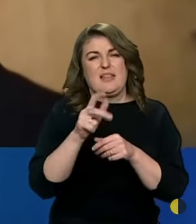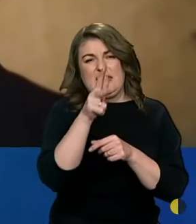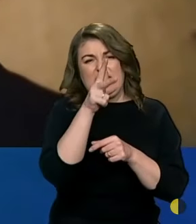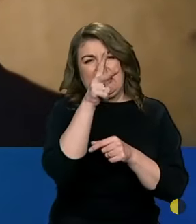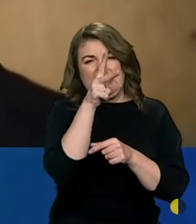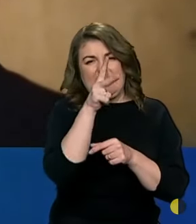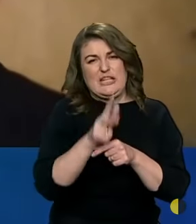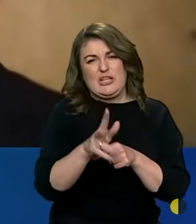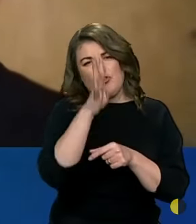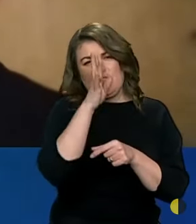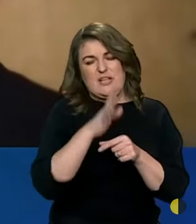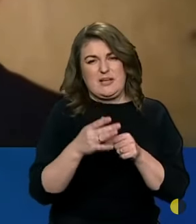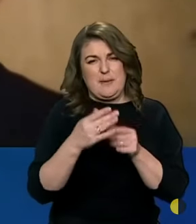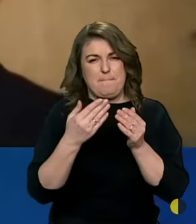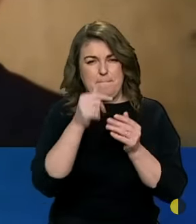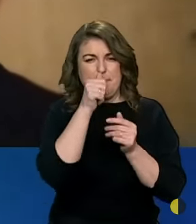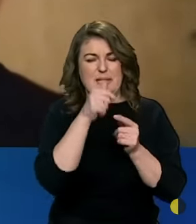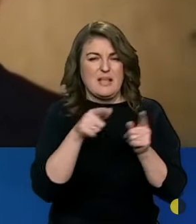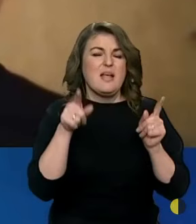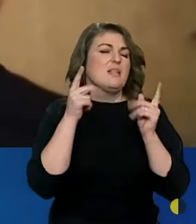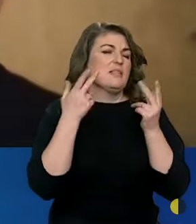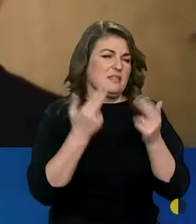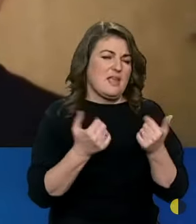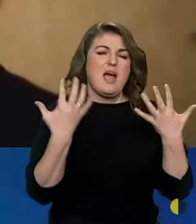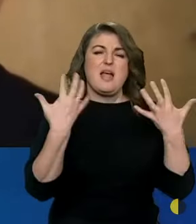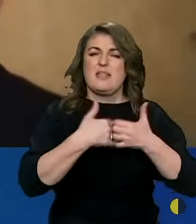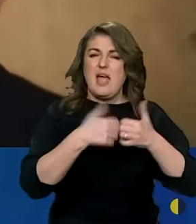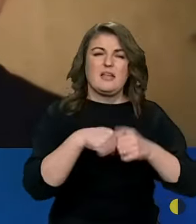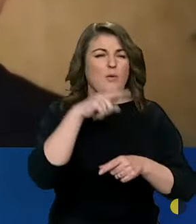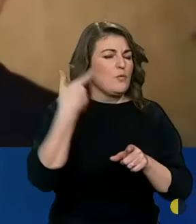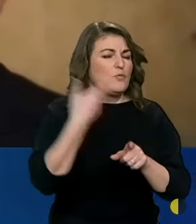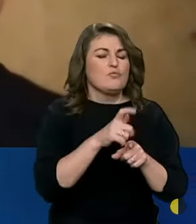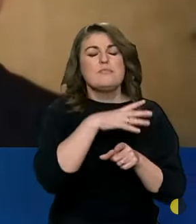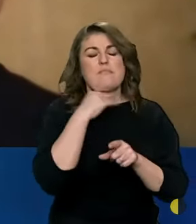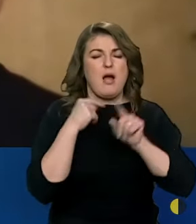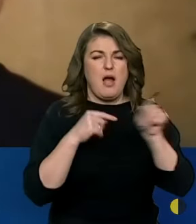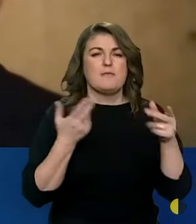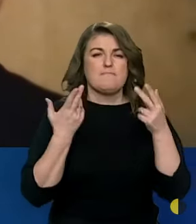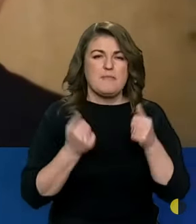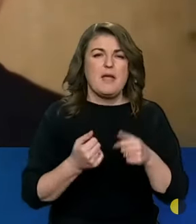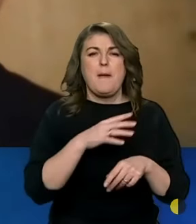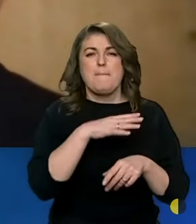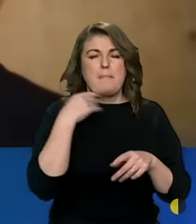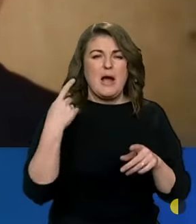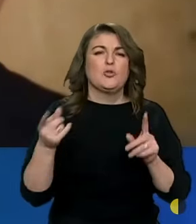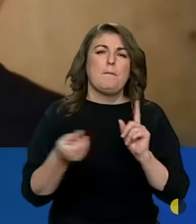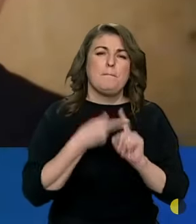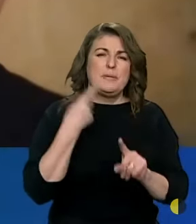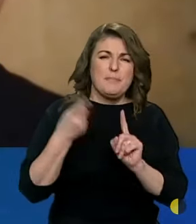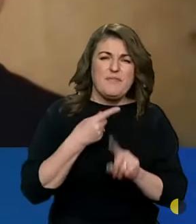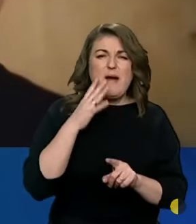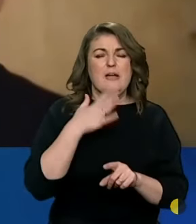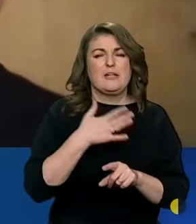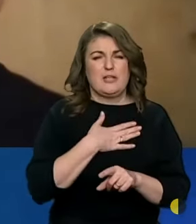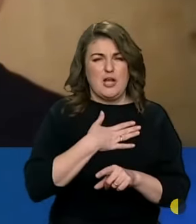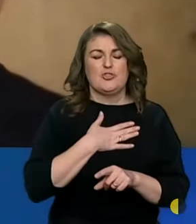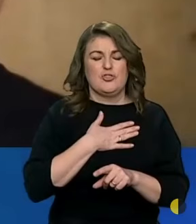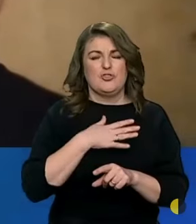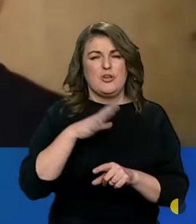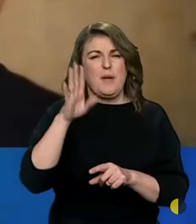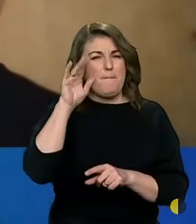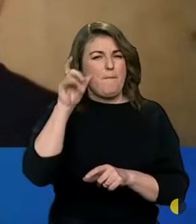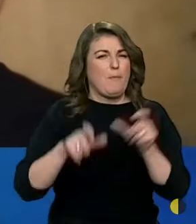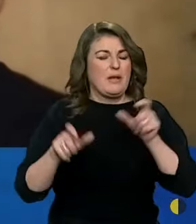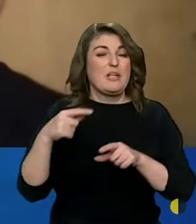-4 місяці. Так, техніки росіян тут багато, і багато її підбивають наші побратими. Те, що